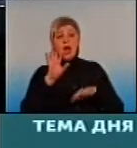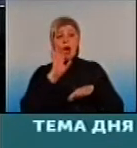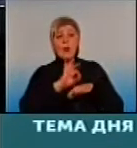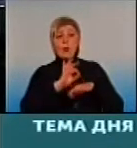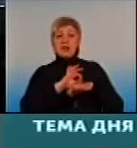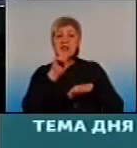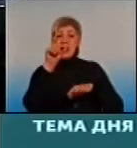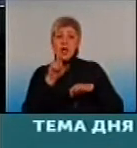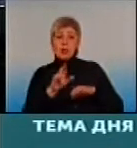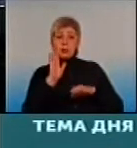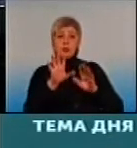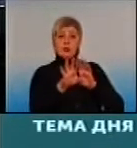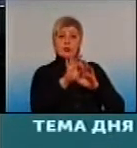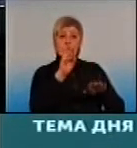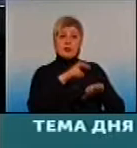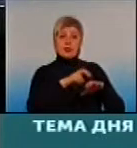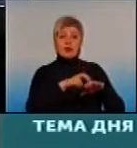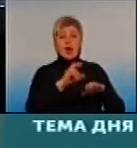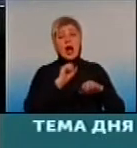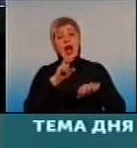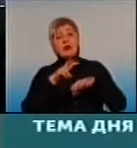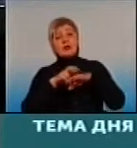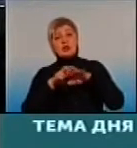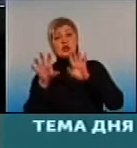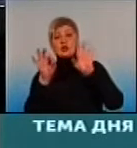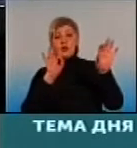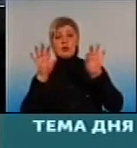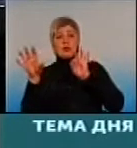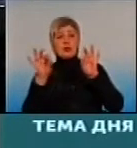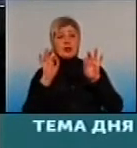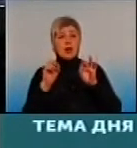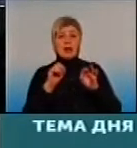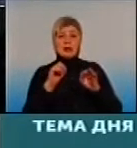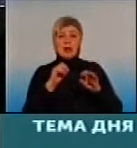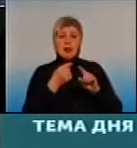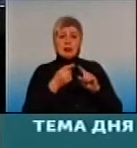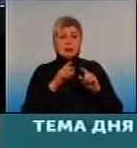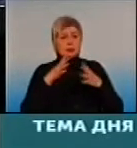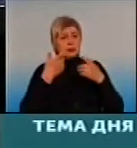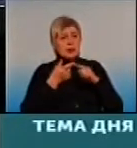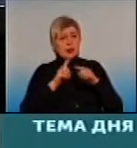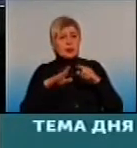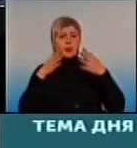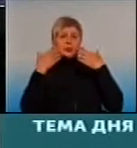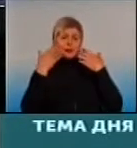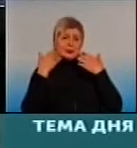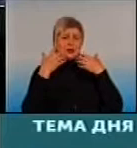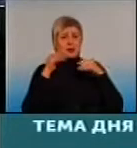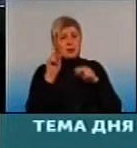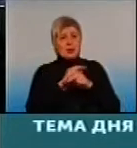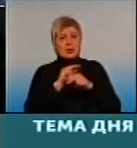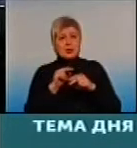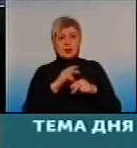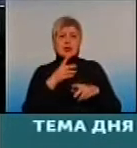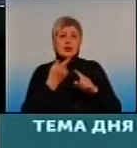врачі пацієнтів, які їм удобні, які не мають хронічних болезнів, які багато років не ходять в поліклініку, а люди